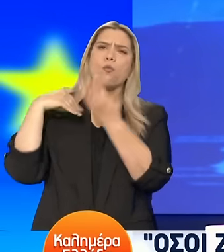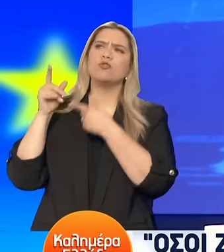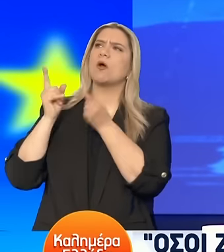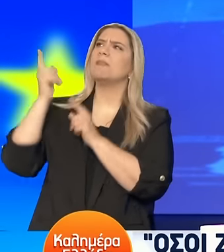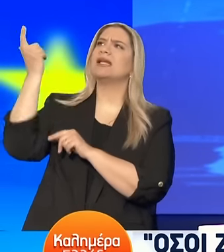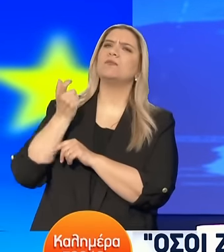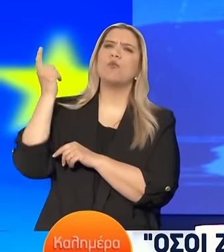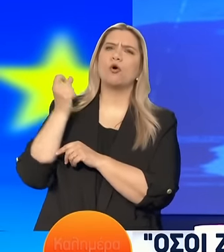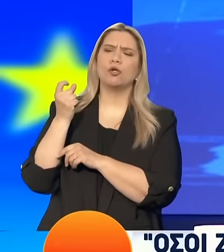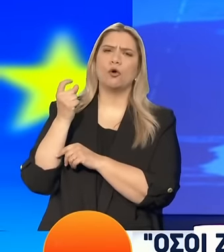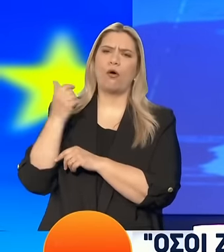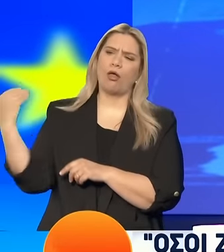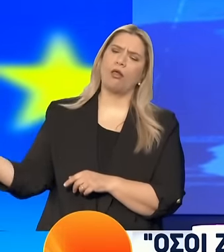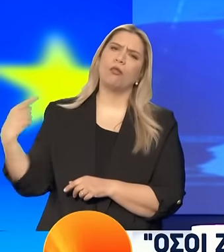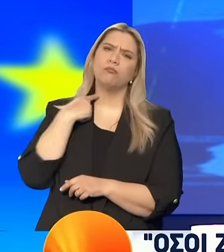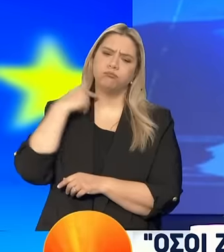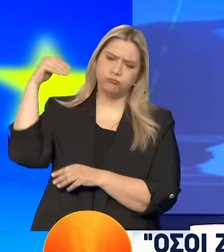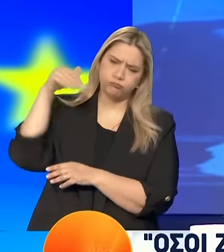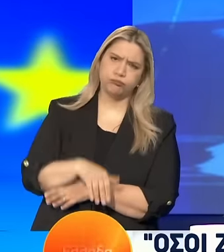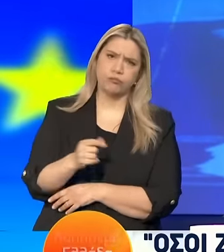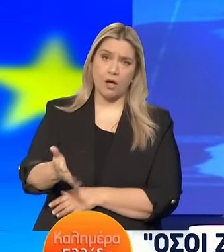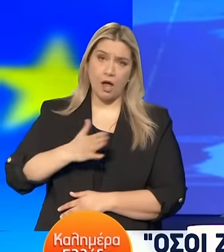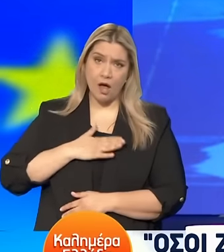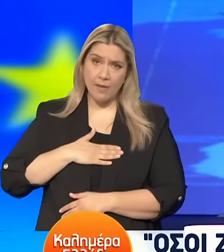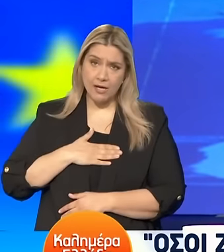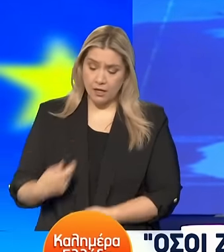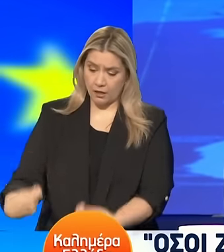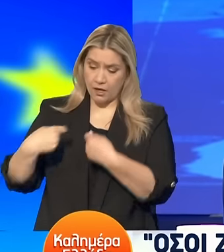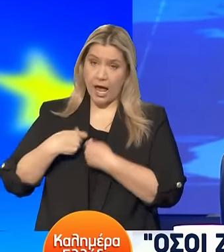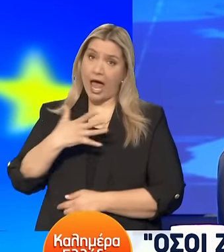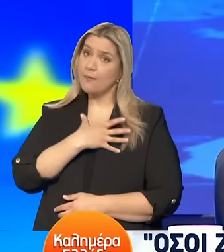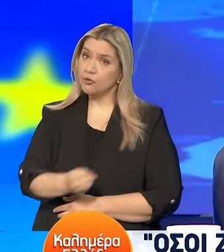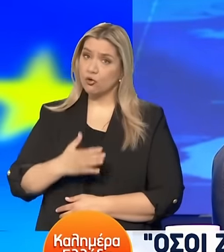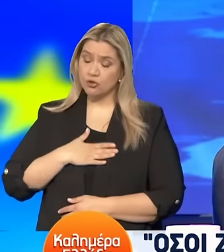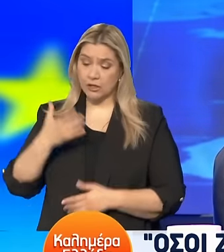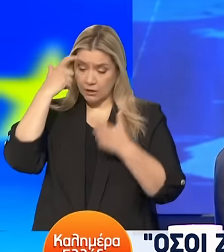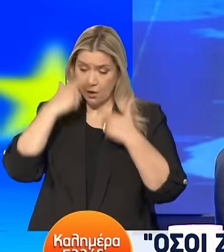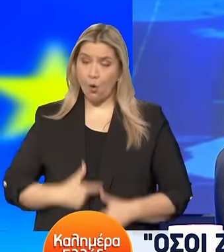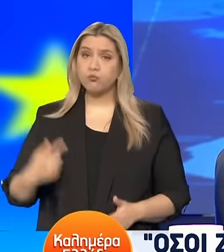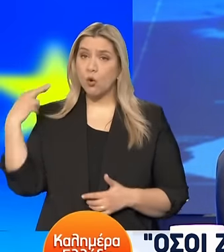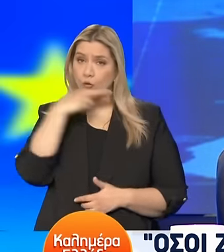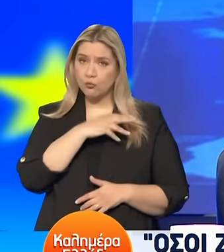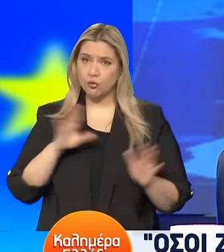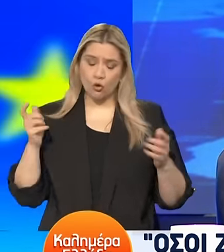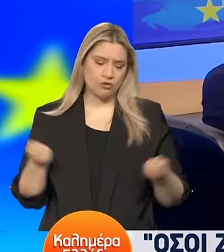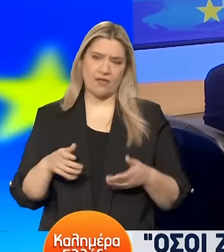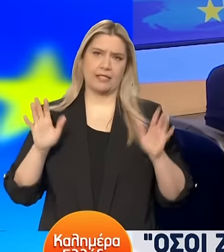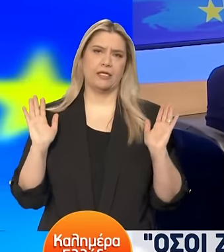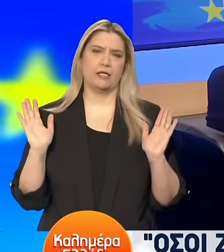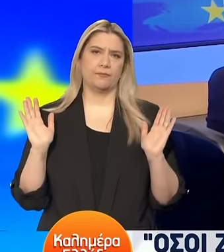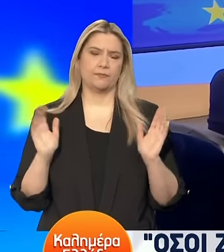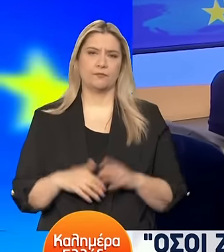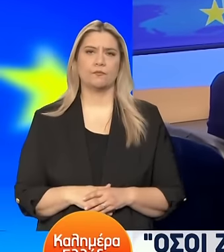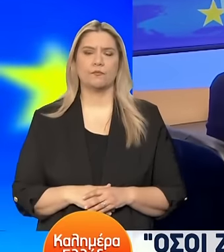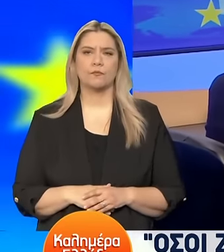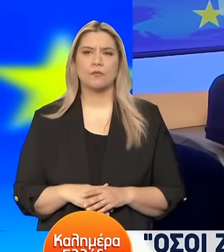χροκοπίας. Επί δικιάσμου Πρωθυπουργίας, όσο με επιστεύεται ο ελληνικός λαός, κάτι τέτοιο δεν πρόκειται να συμβεί. Άρα,